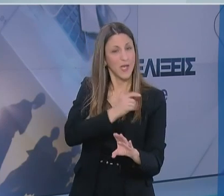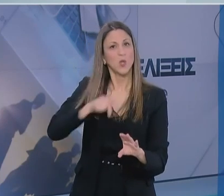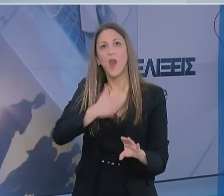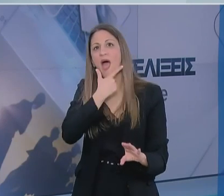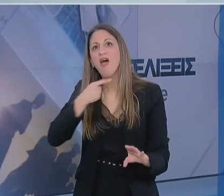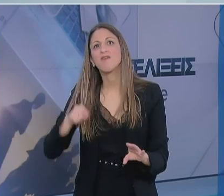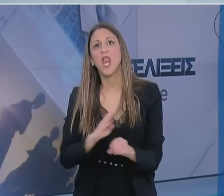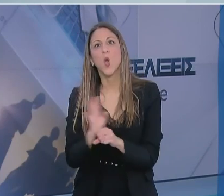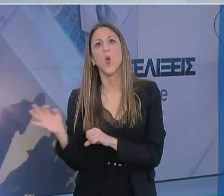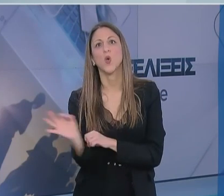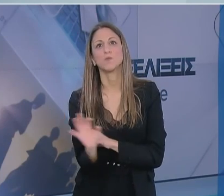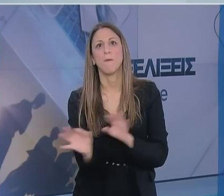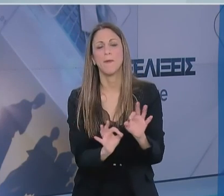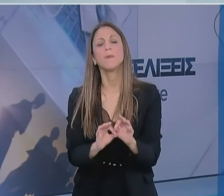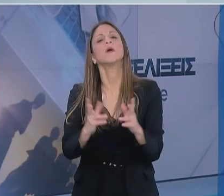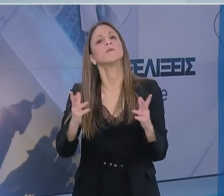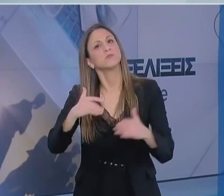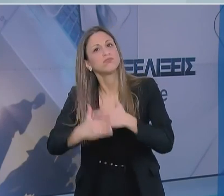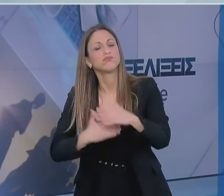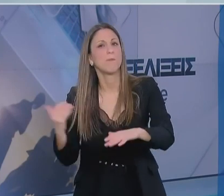έχουμε. Σας ευχαριστώ πολύ.